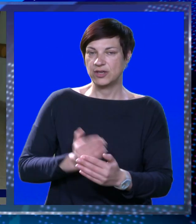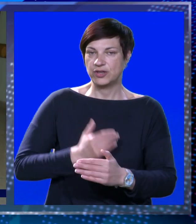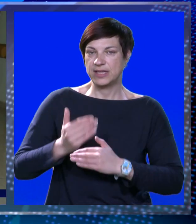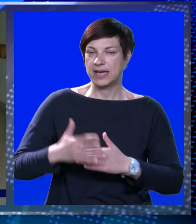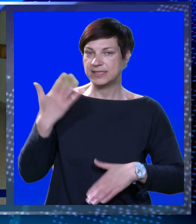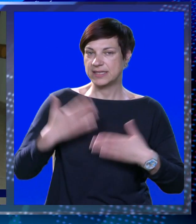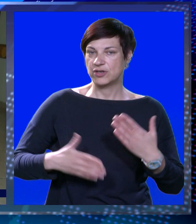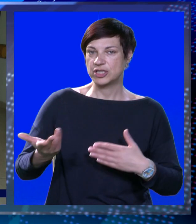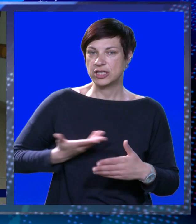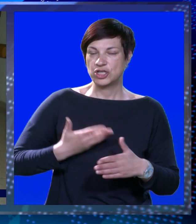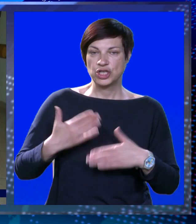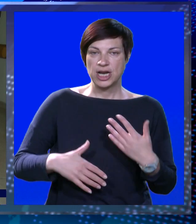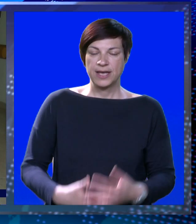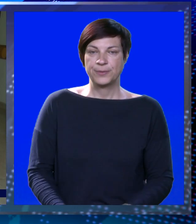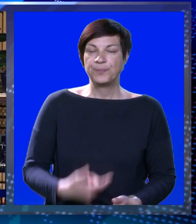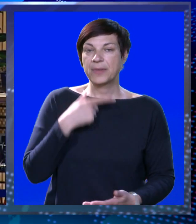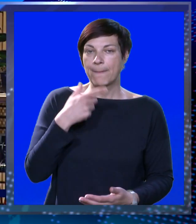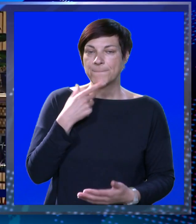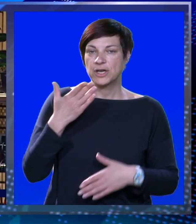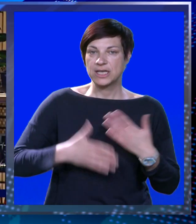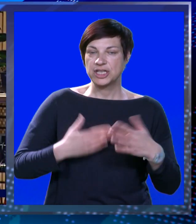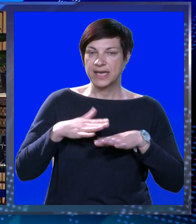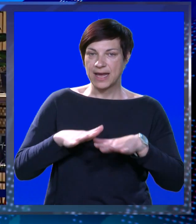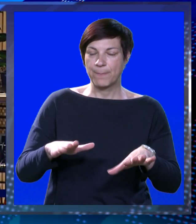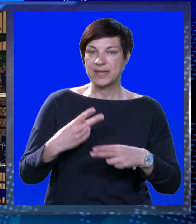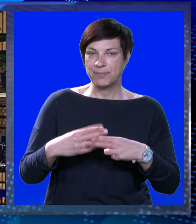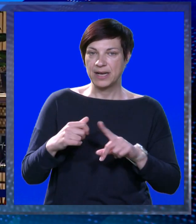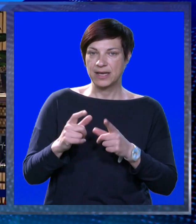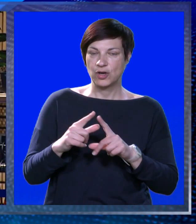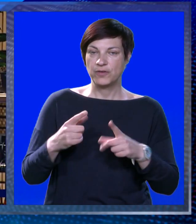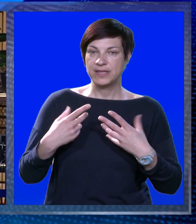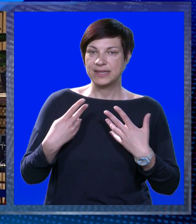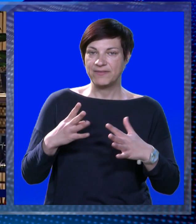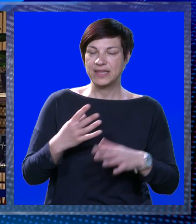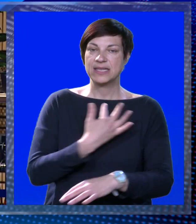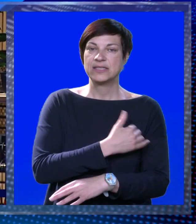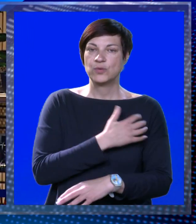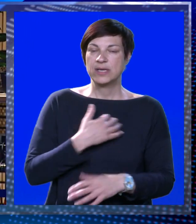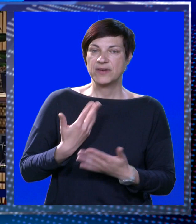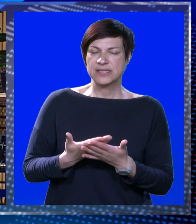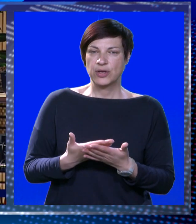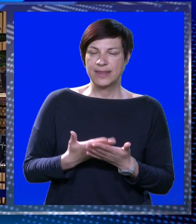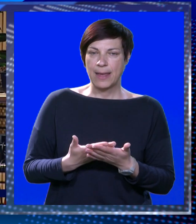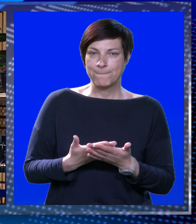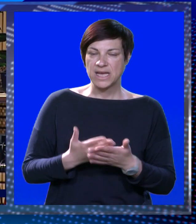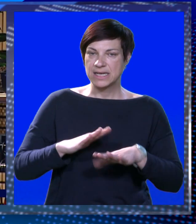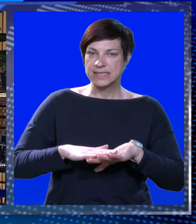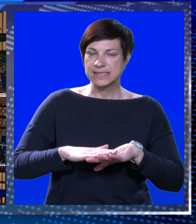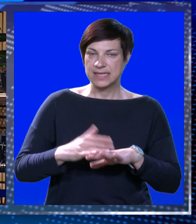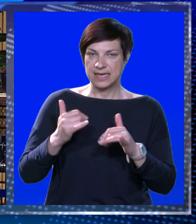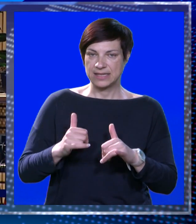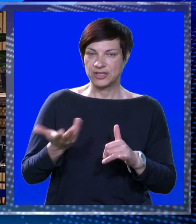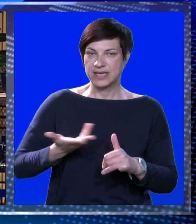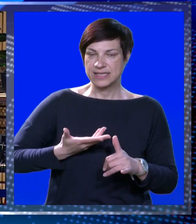godine kasnije konačno je došlo do kraja. Proglašenje kraja epidemije bolesti COVID-19 u Hrvatskoj temelji se na